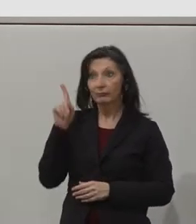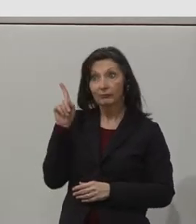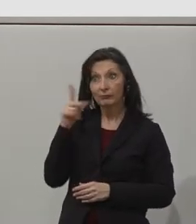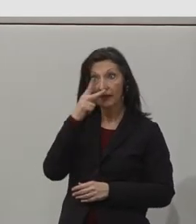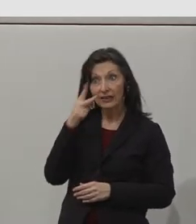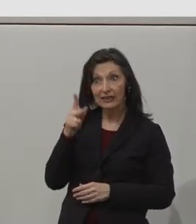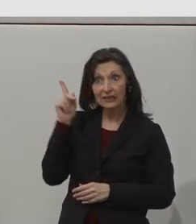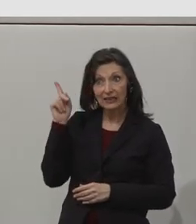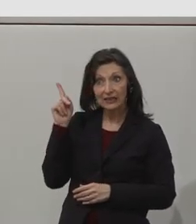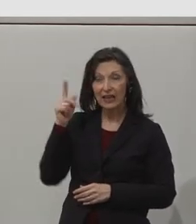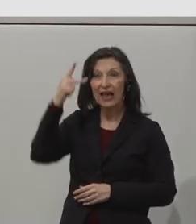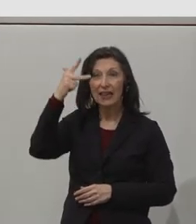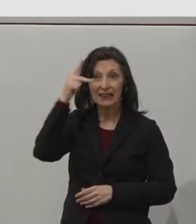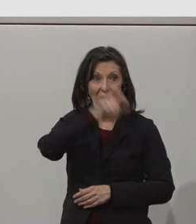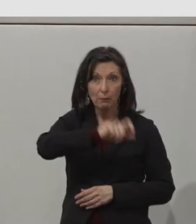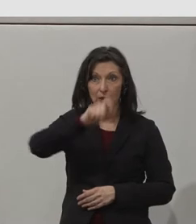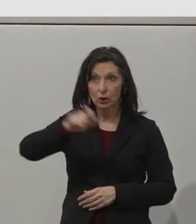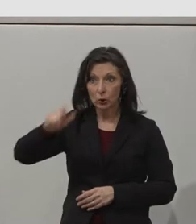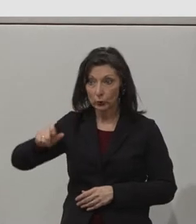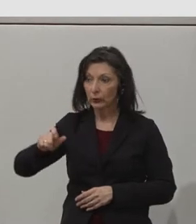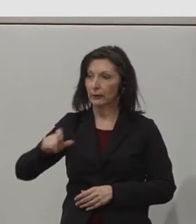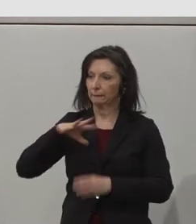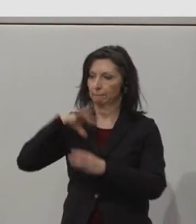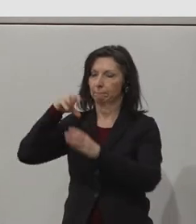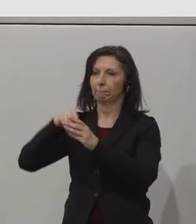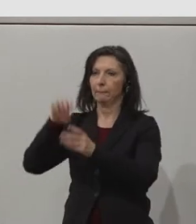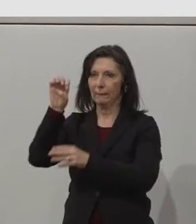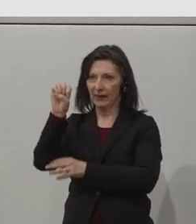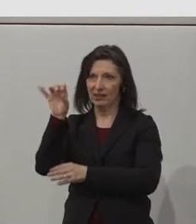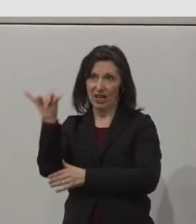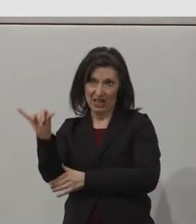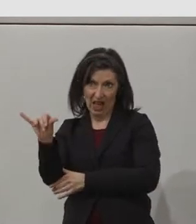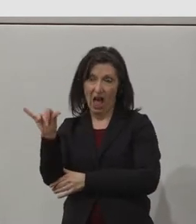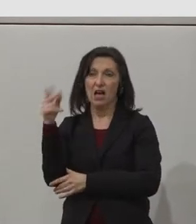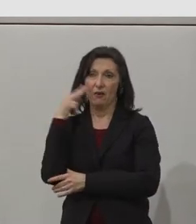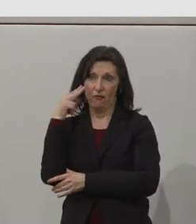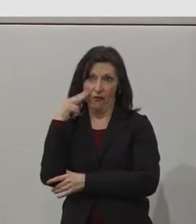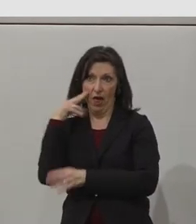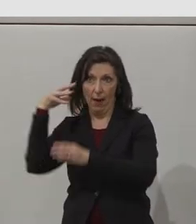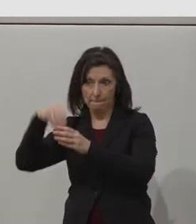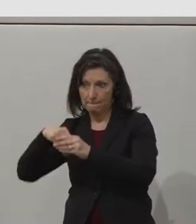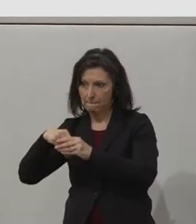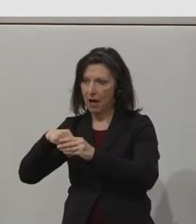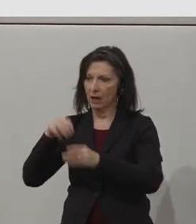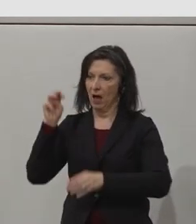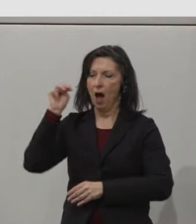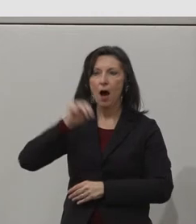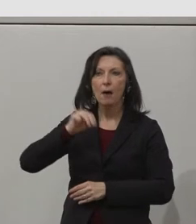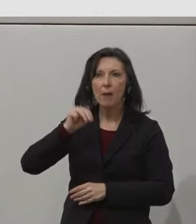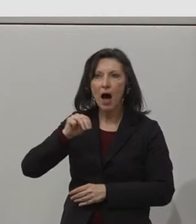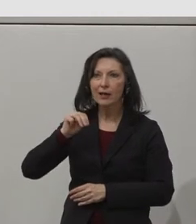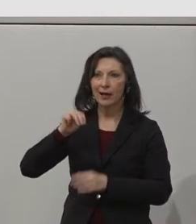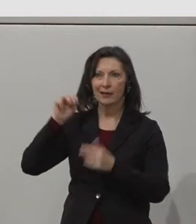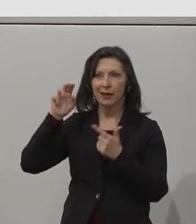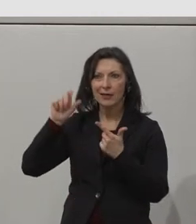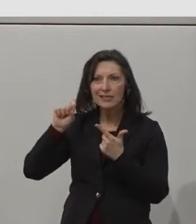get to in a minute. So we have Margaret, Mark and Stephen on this slide, who are all now permanently employed in EY. We